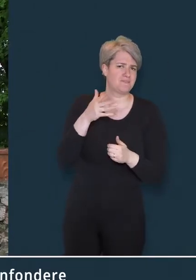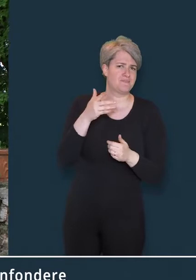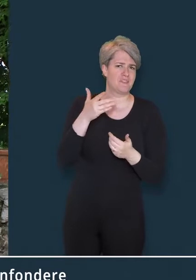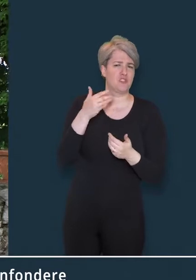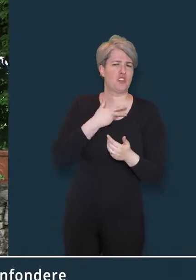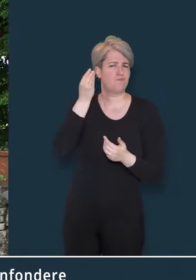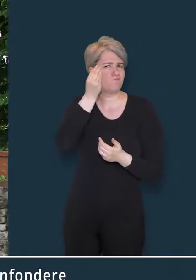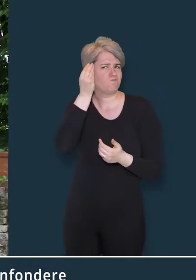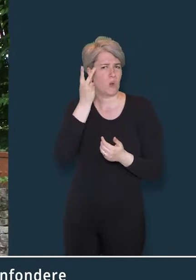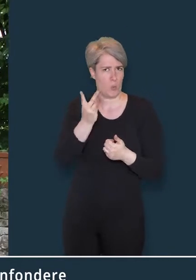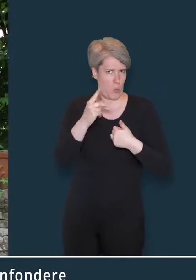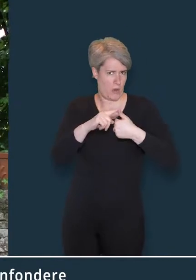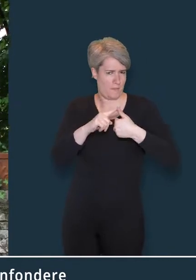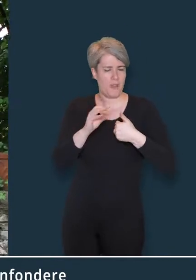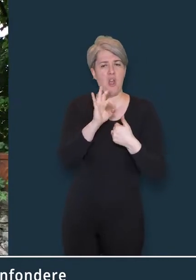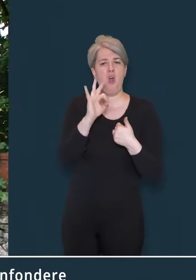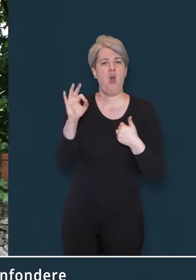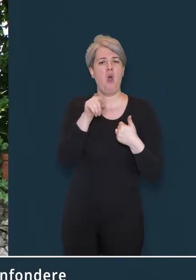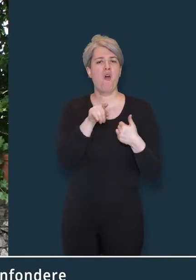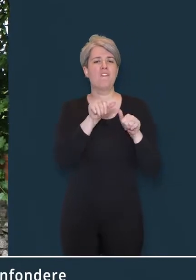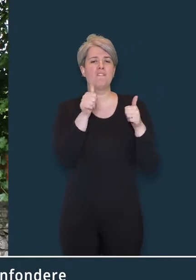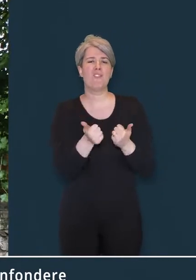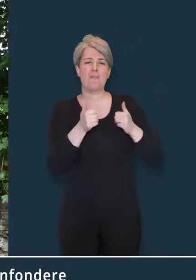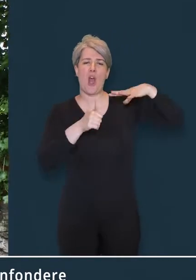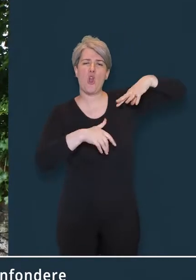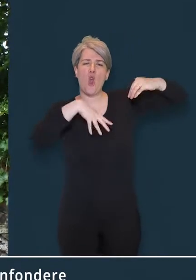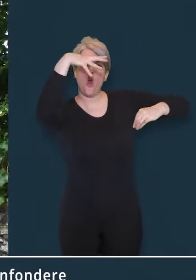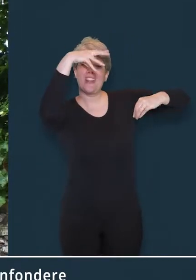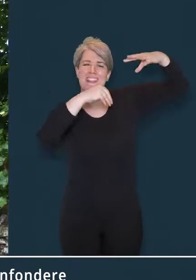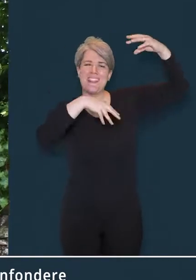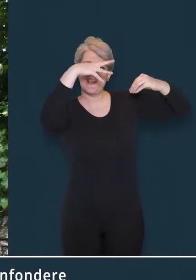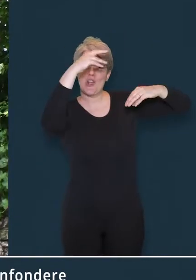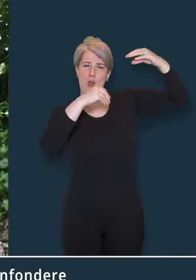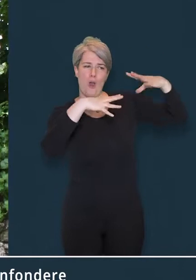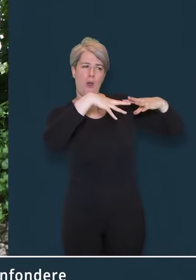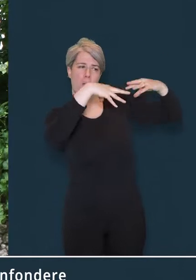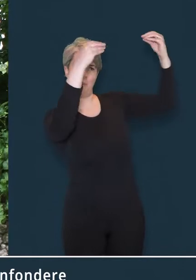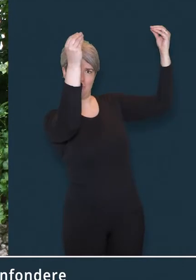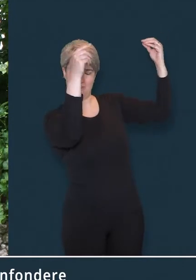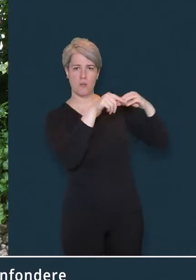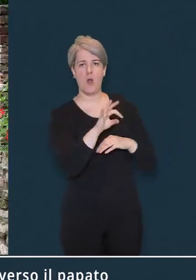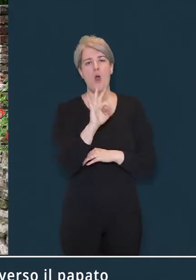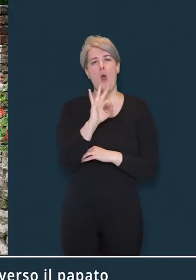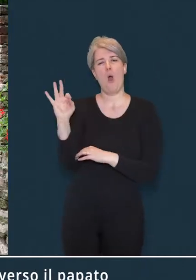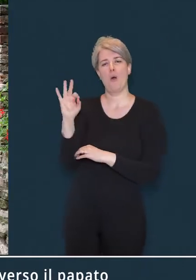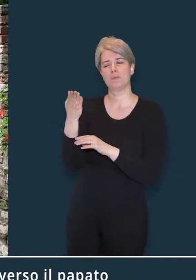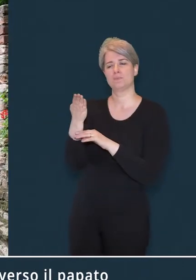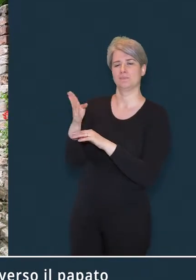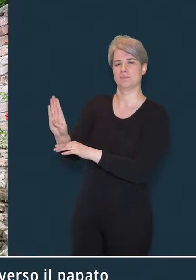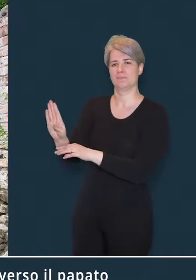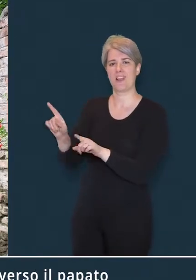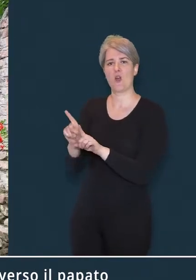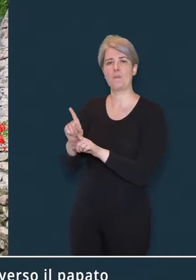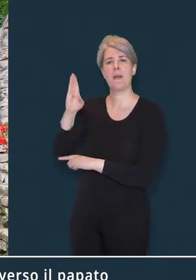va ricercato o nel tentativo di infondere alla rocca un aspetto neogotico, oppure per